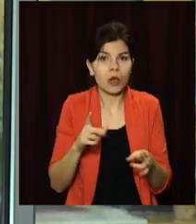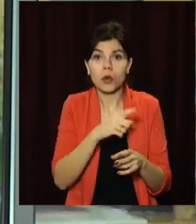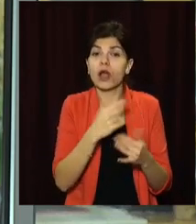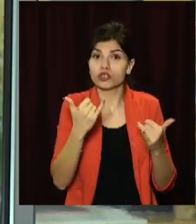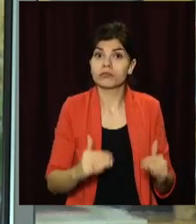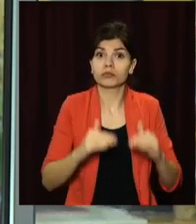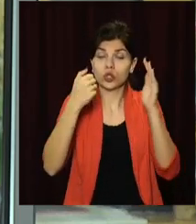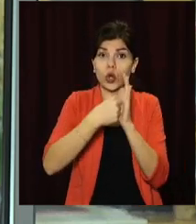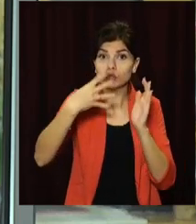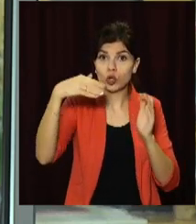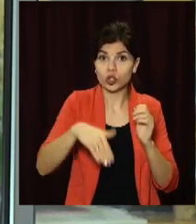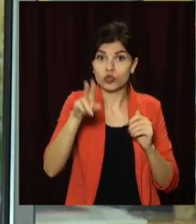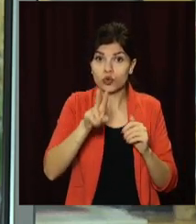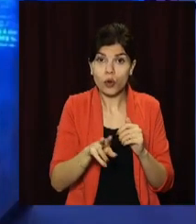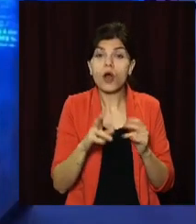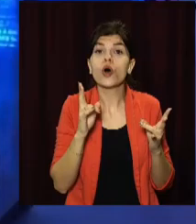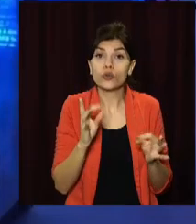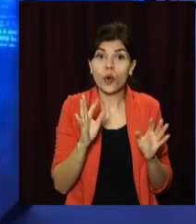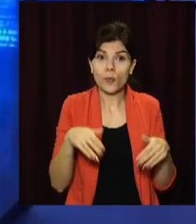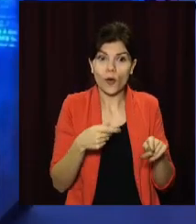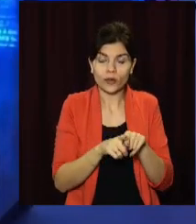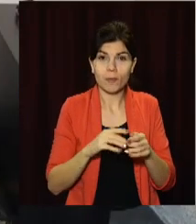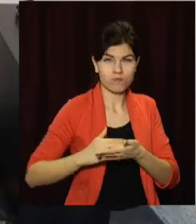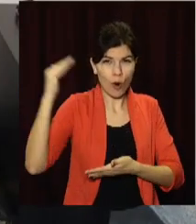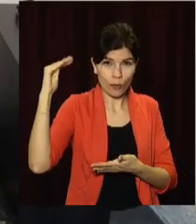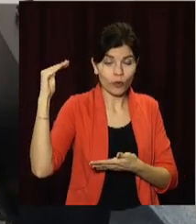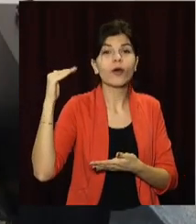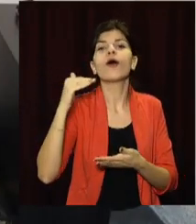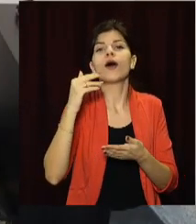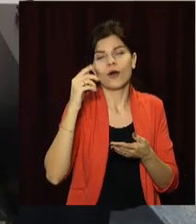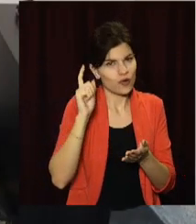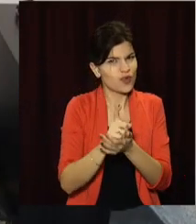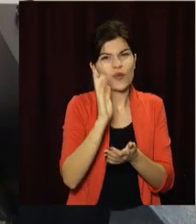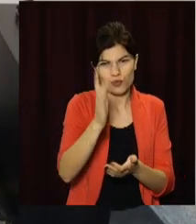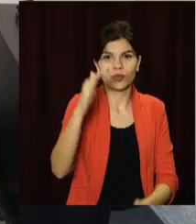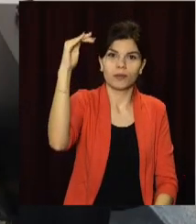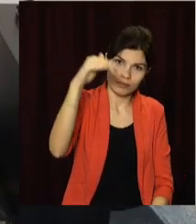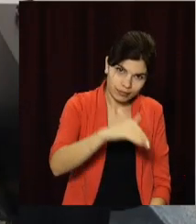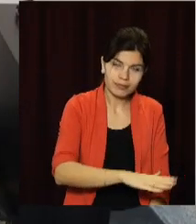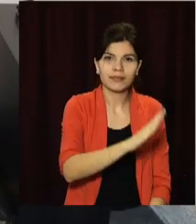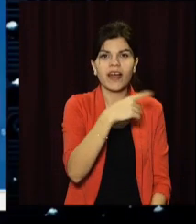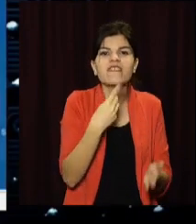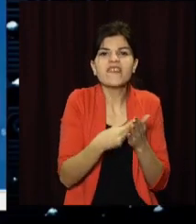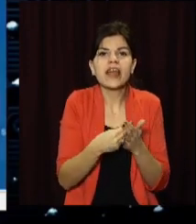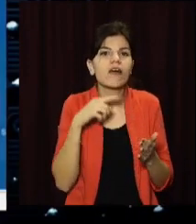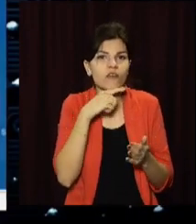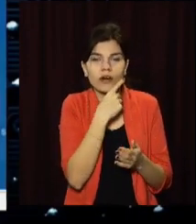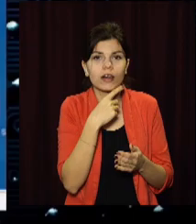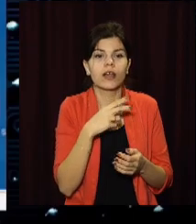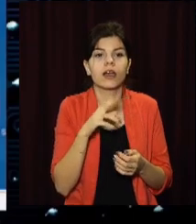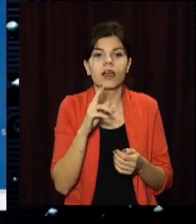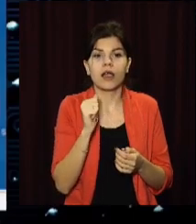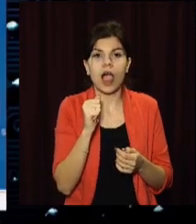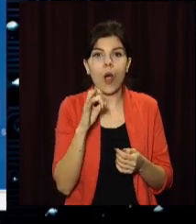до 40 тисяч доларів. Проте після такого піку він обов'язково падатиме, запевняє фінансова експертка Аліна